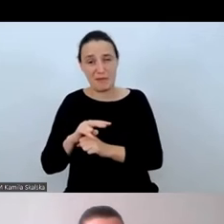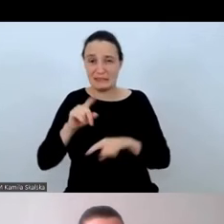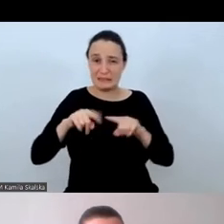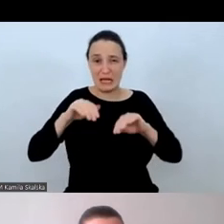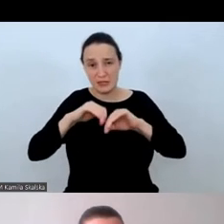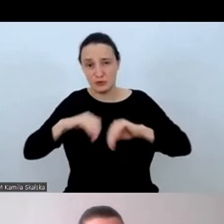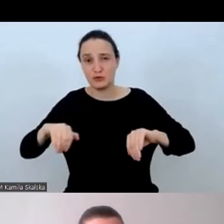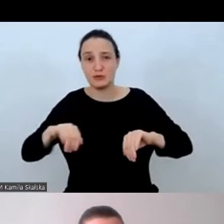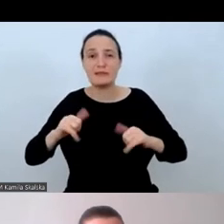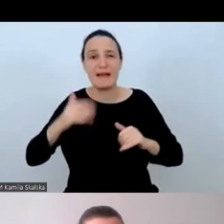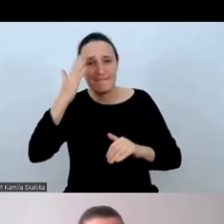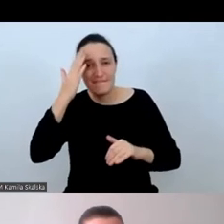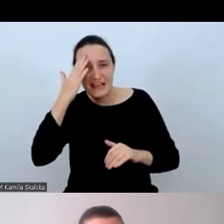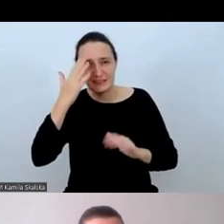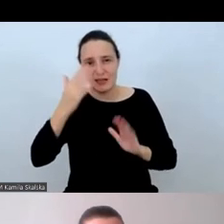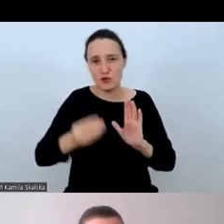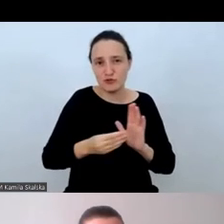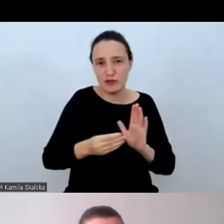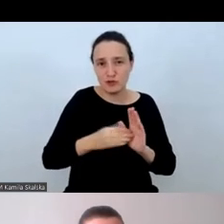wiedzę.